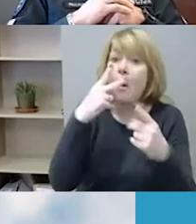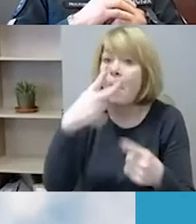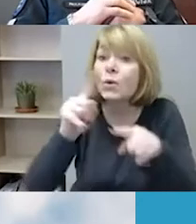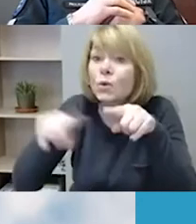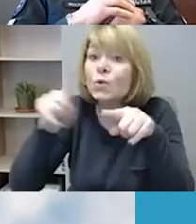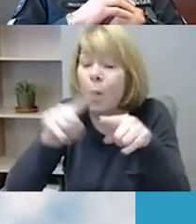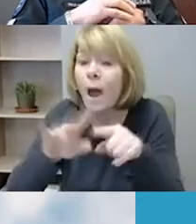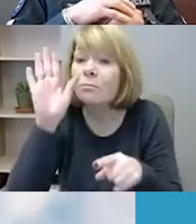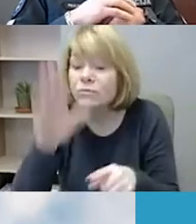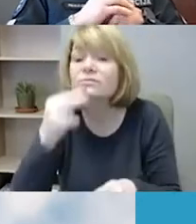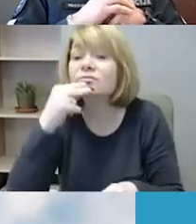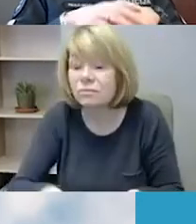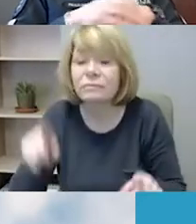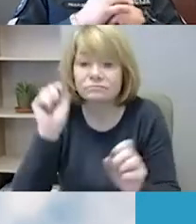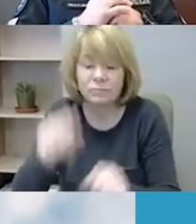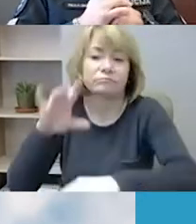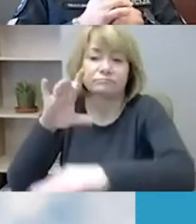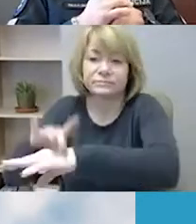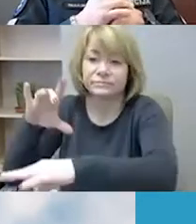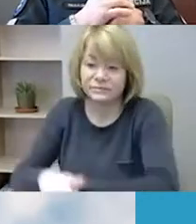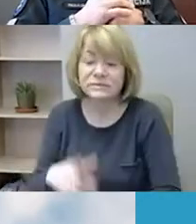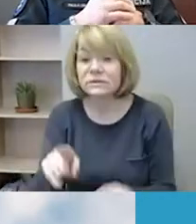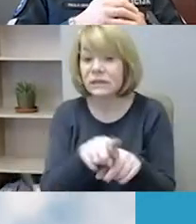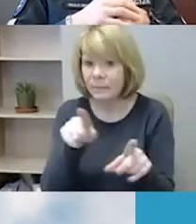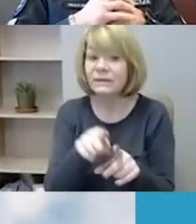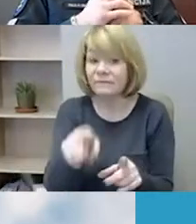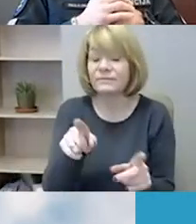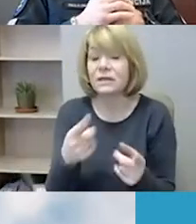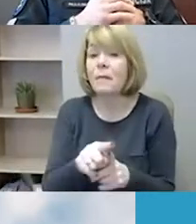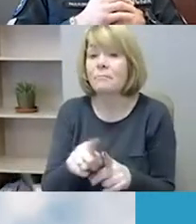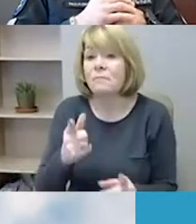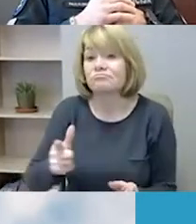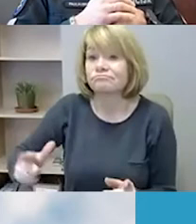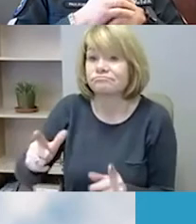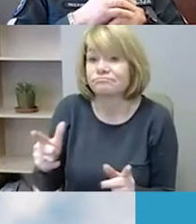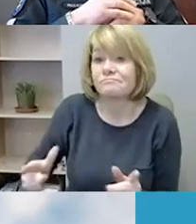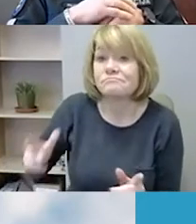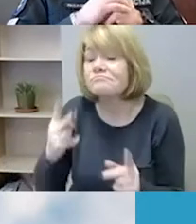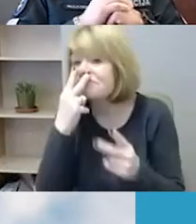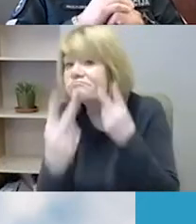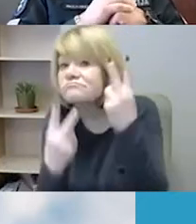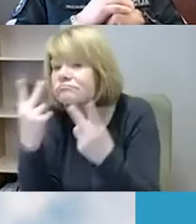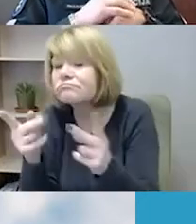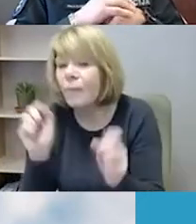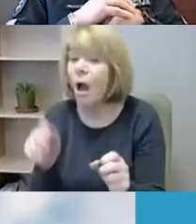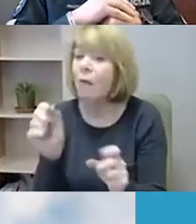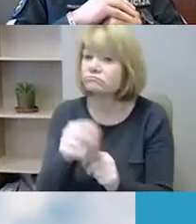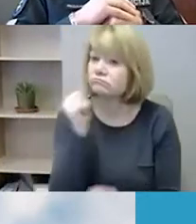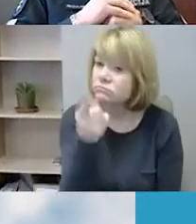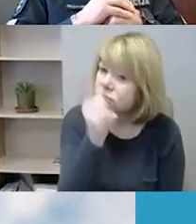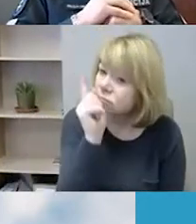kibernetinis patrulis prisistatytų ir tiesiog vietomis sudrausmintų tiesiog